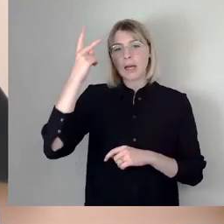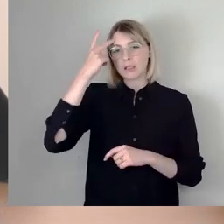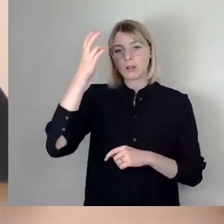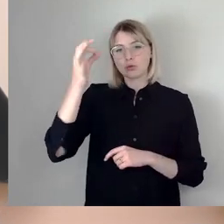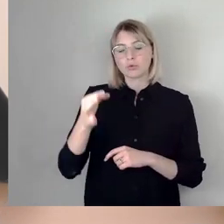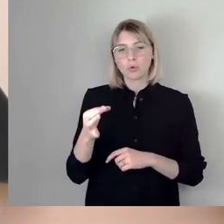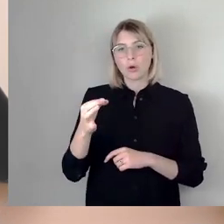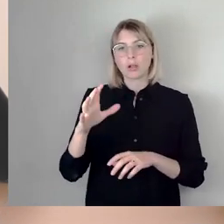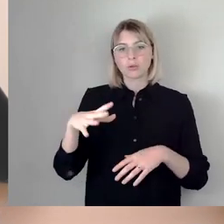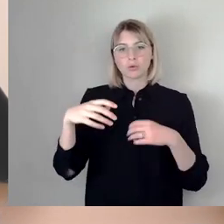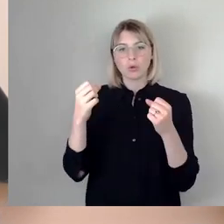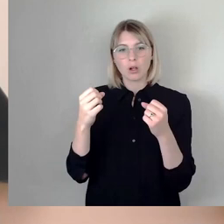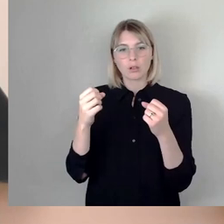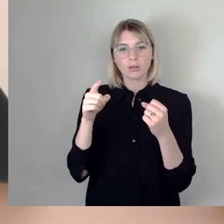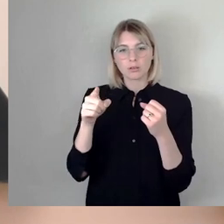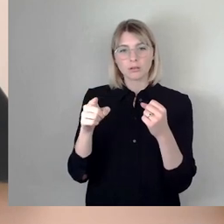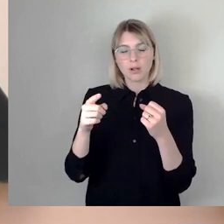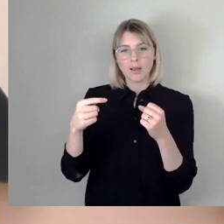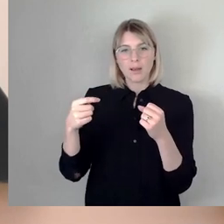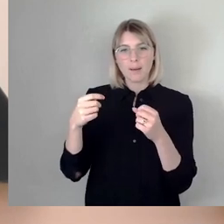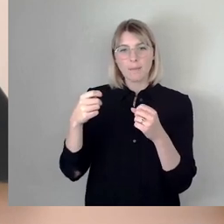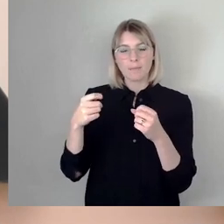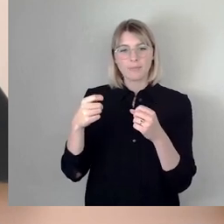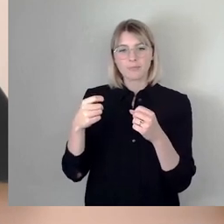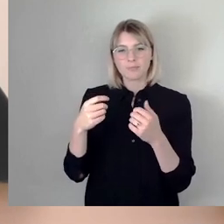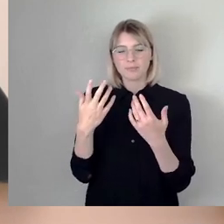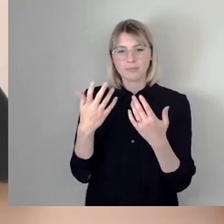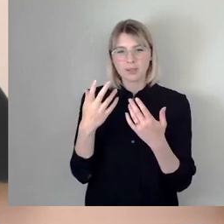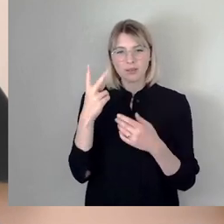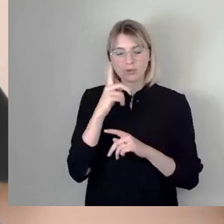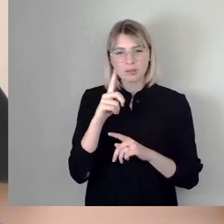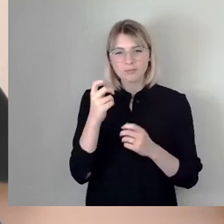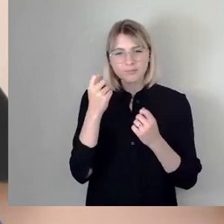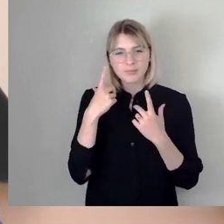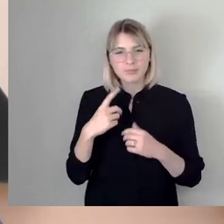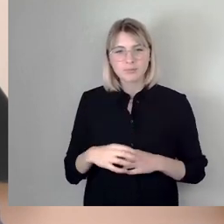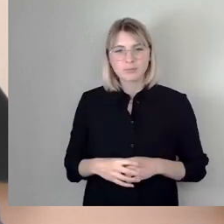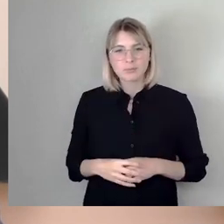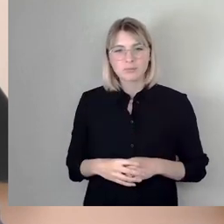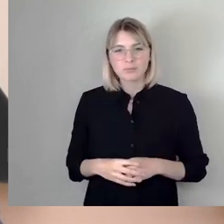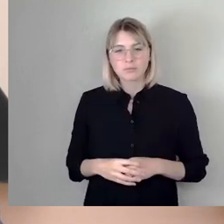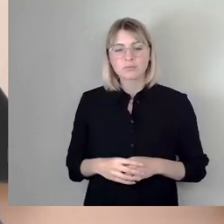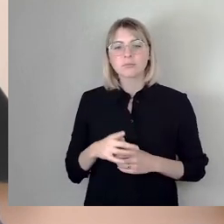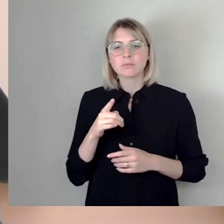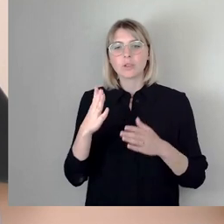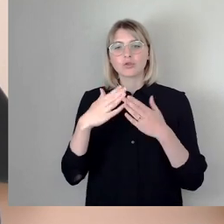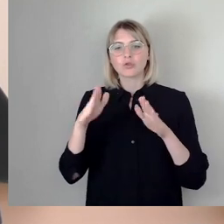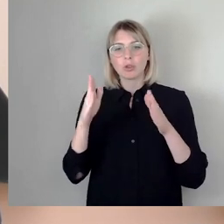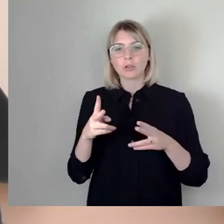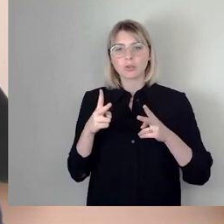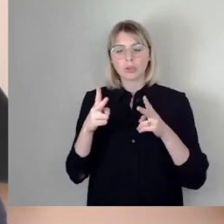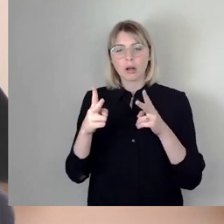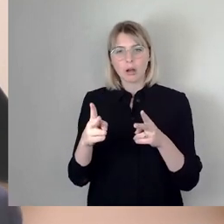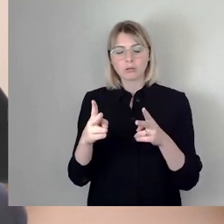des Messeangriffs aus der Rosemarien-Gasse-Schlossstraße. Und da habe ich eine ganze Reihe von